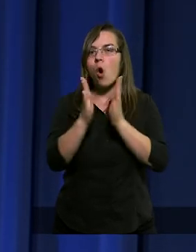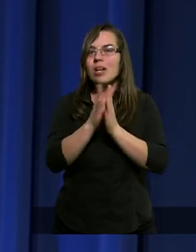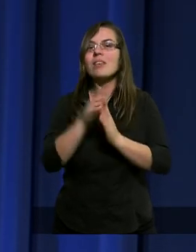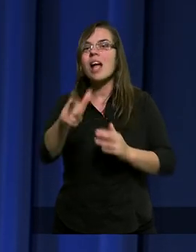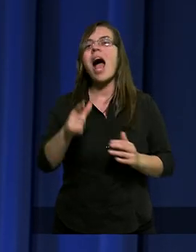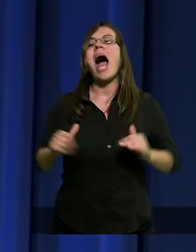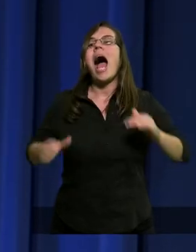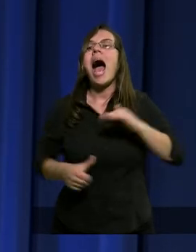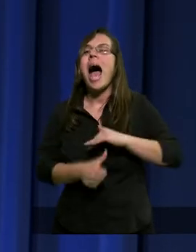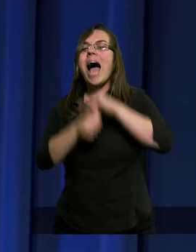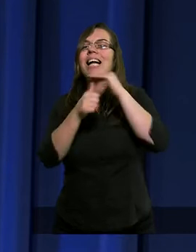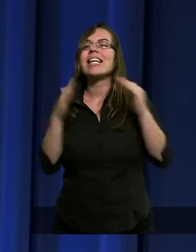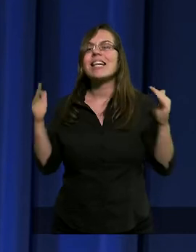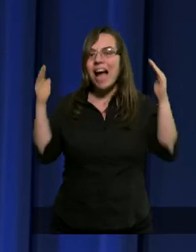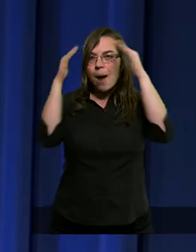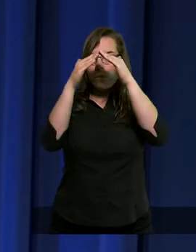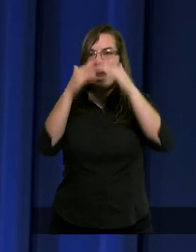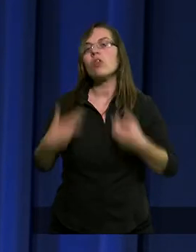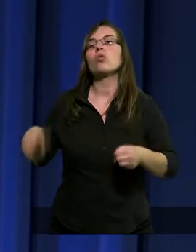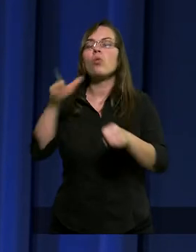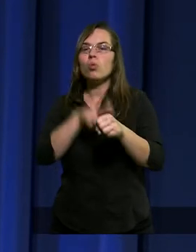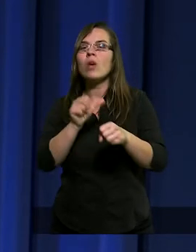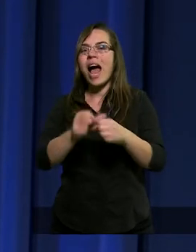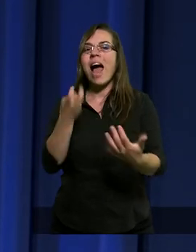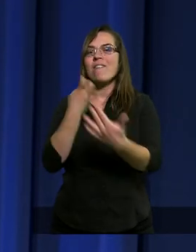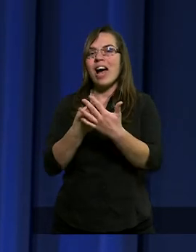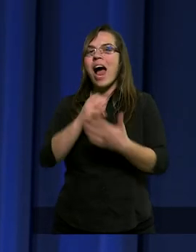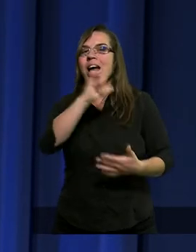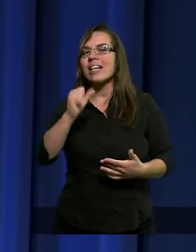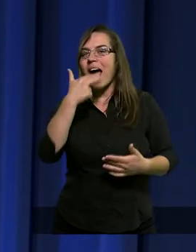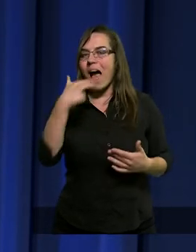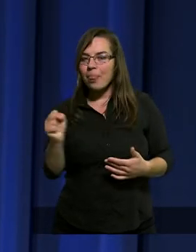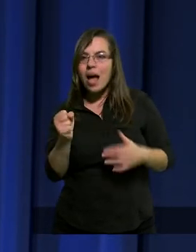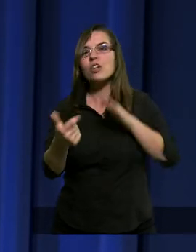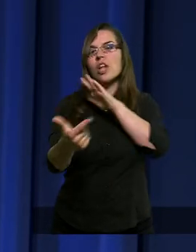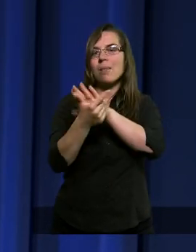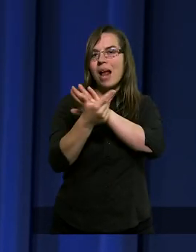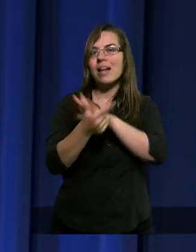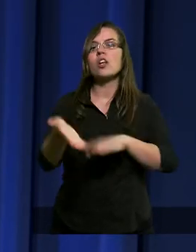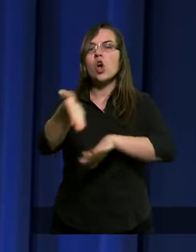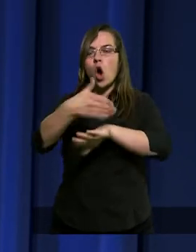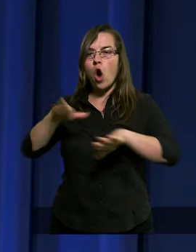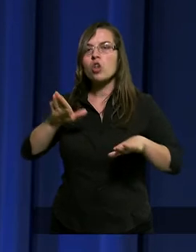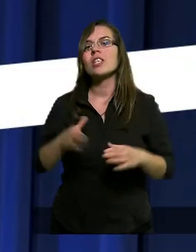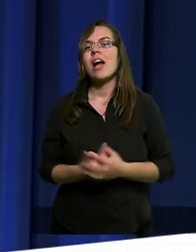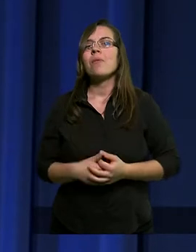modlitwą arcykapłańską, która jest w Ewangelii Jana 17 rozdziale,